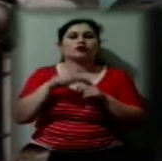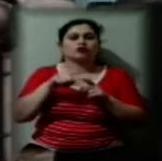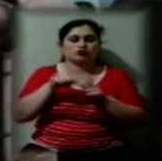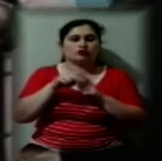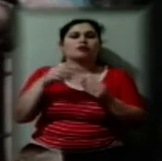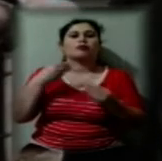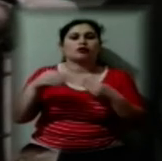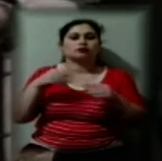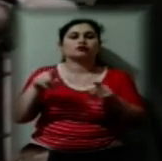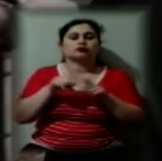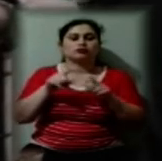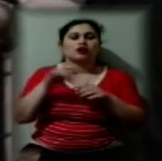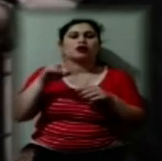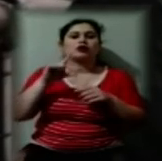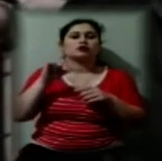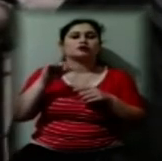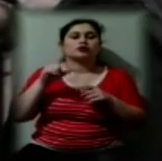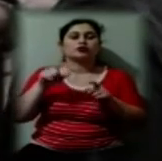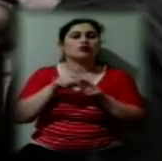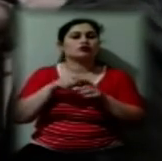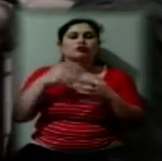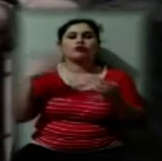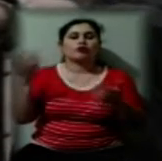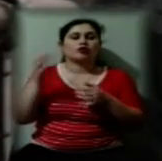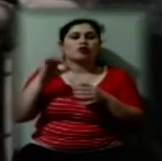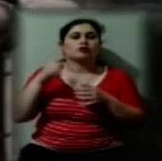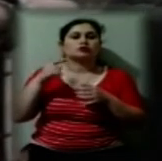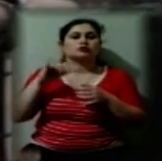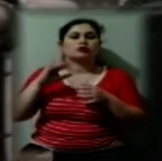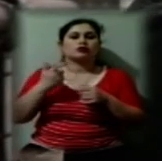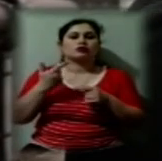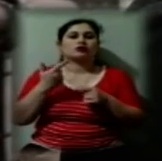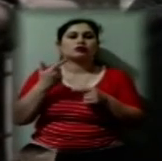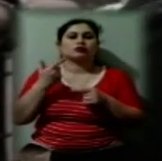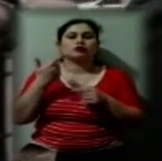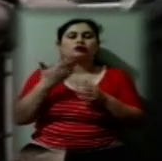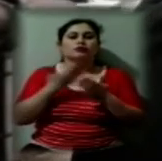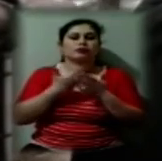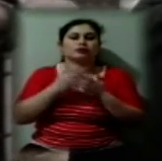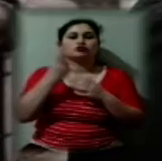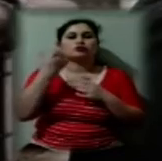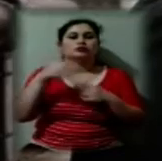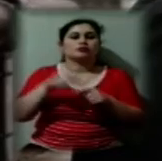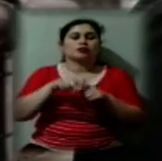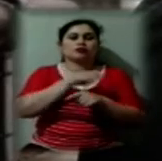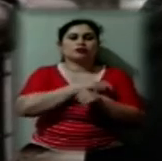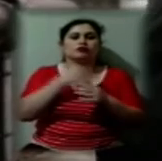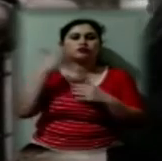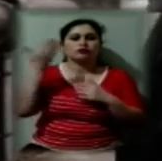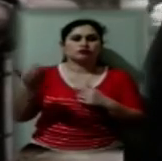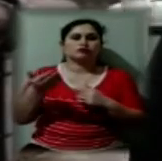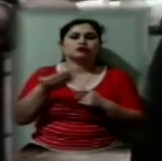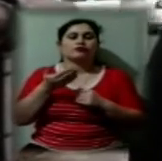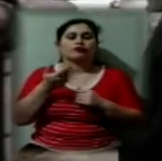Розмітку, я повторюю, дуже великий обсяг, це буде ще десь 150 метрів далі. Сюди